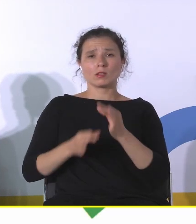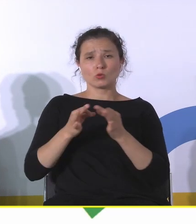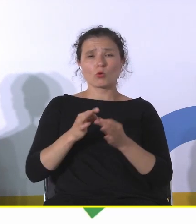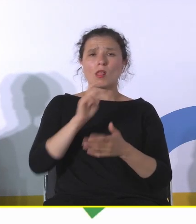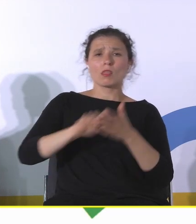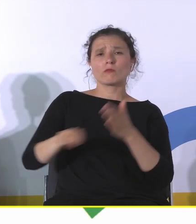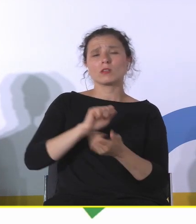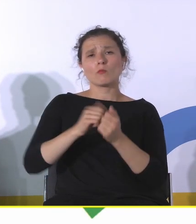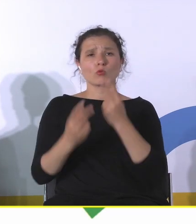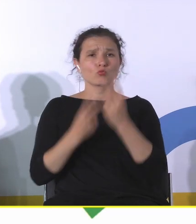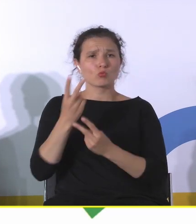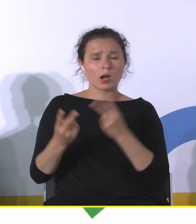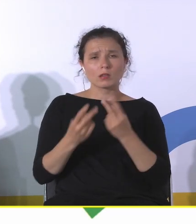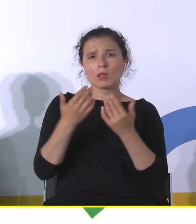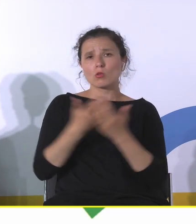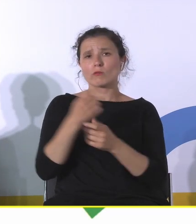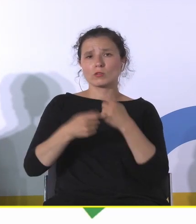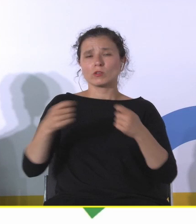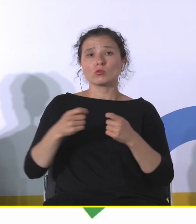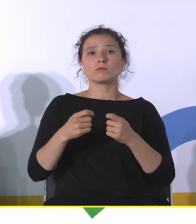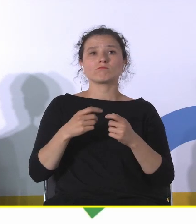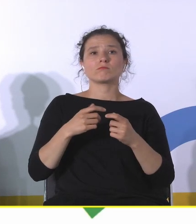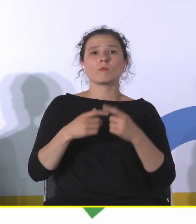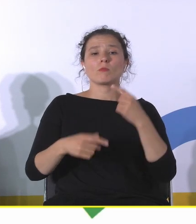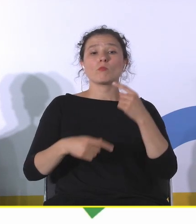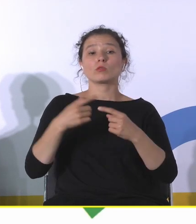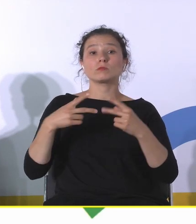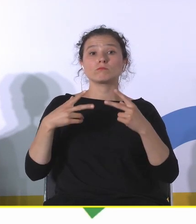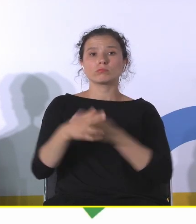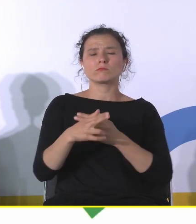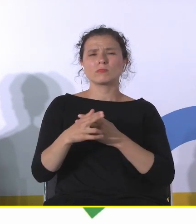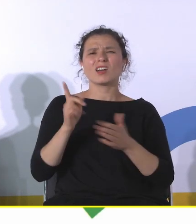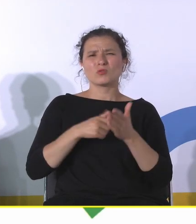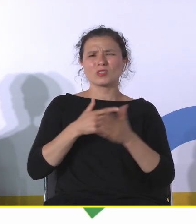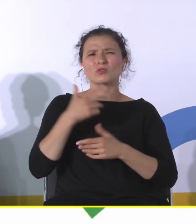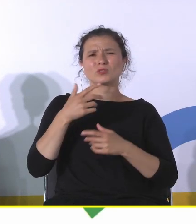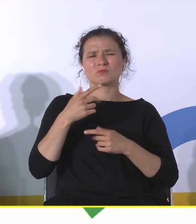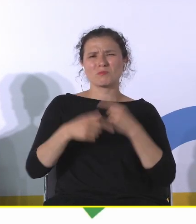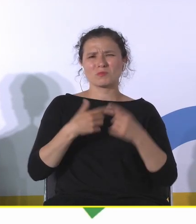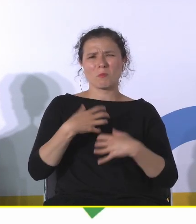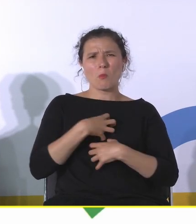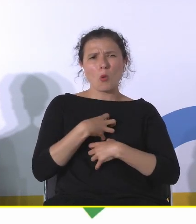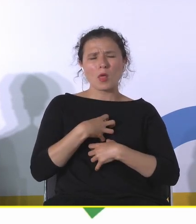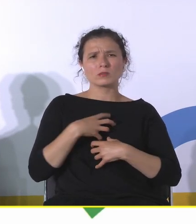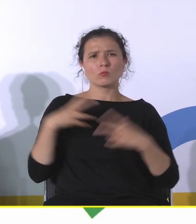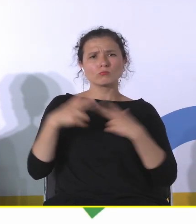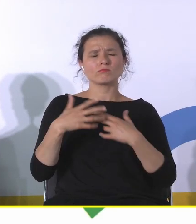rozwiązań to jest przerywanie pewnego procesu, który często jest bardzo bolesny tak naprawdę i odbija się nie tylko